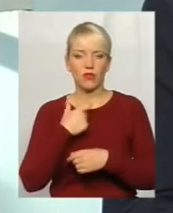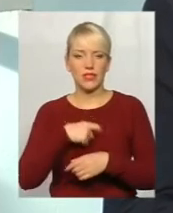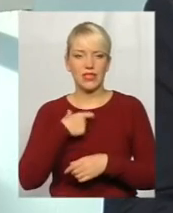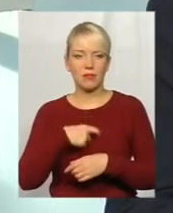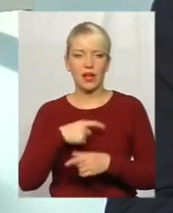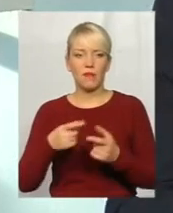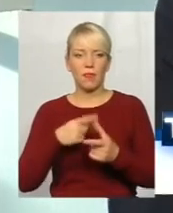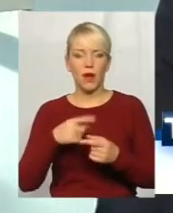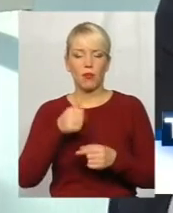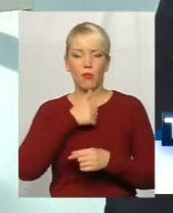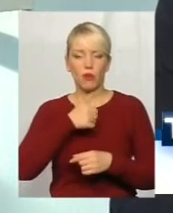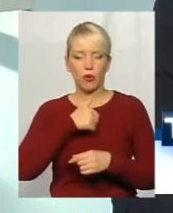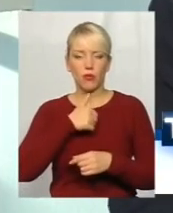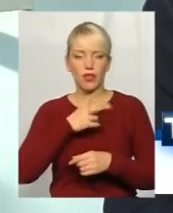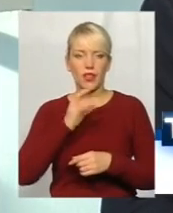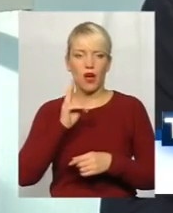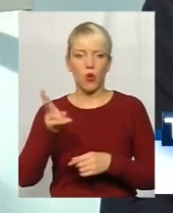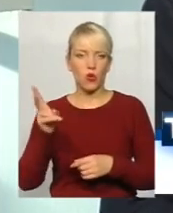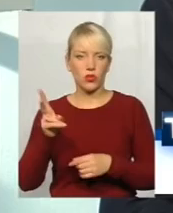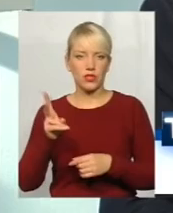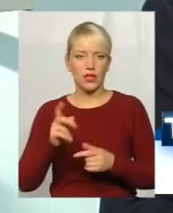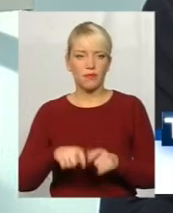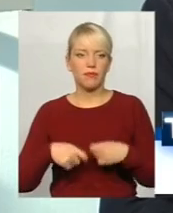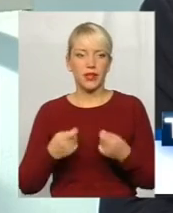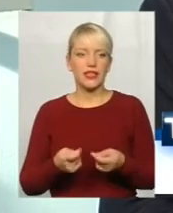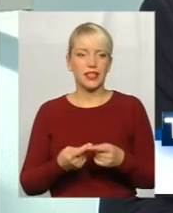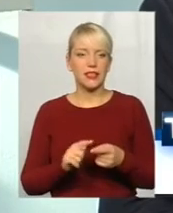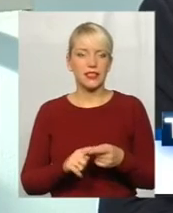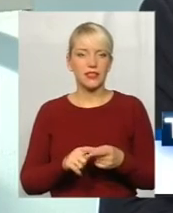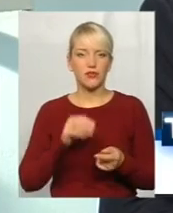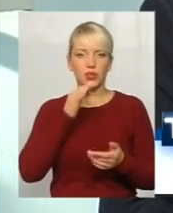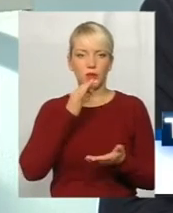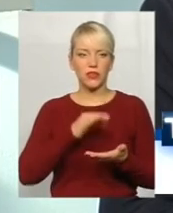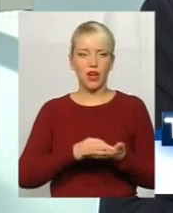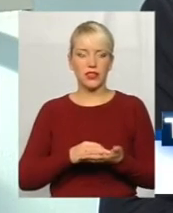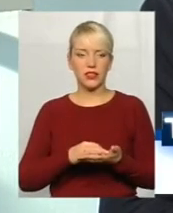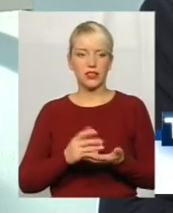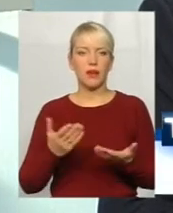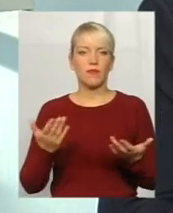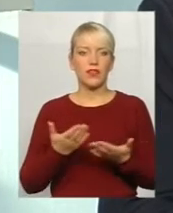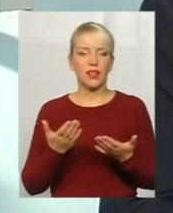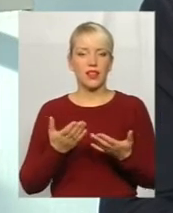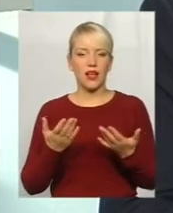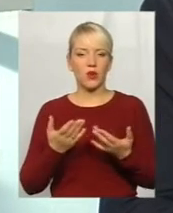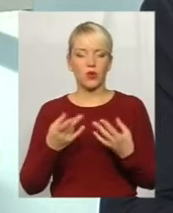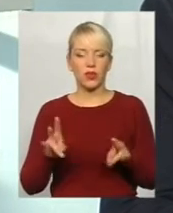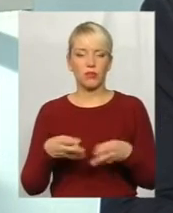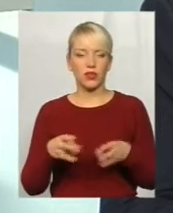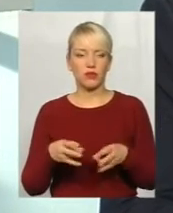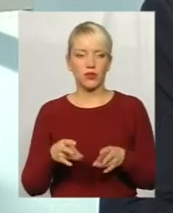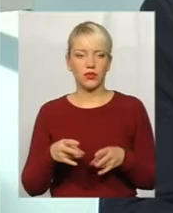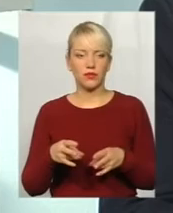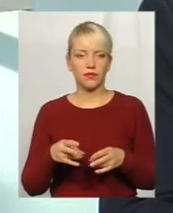пробувати на когось передати ту відповідальність, на яку не потрібно. Де